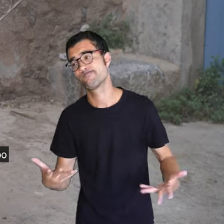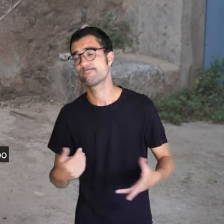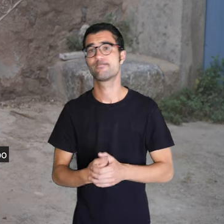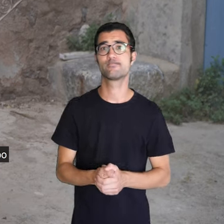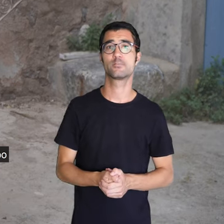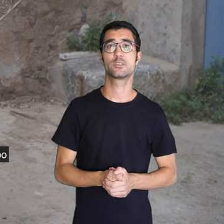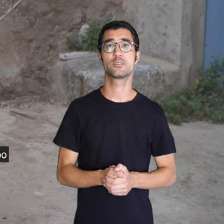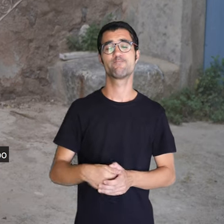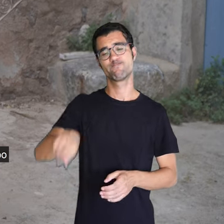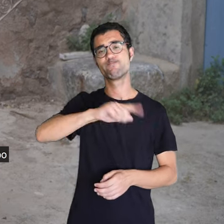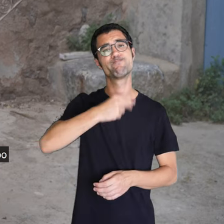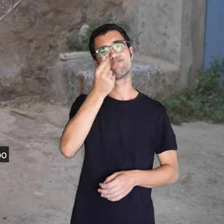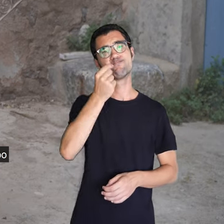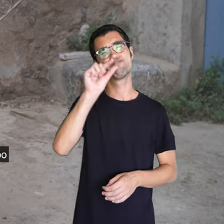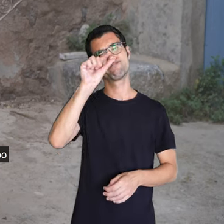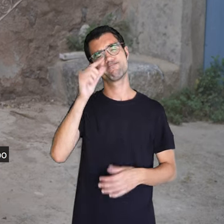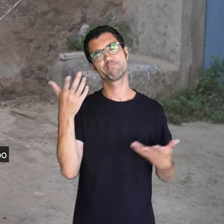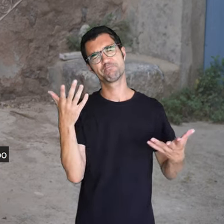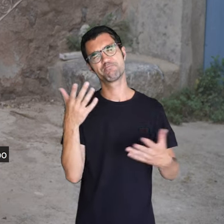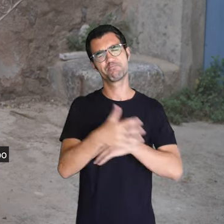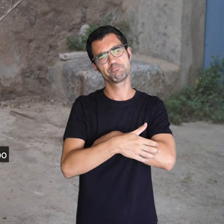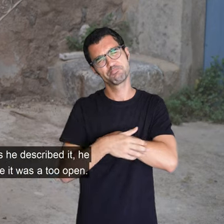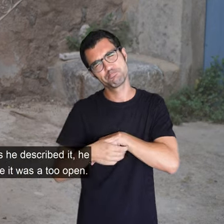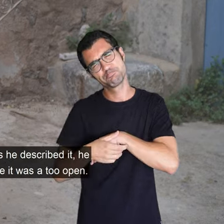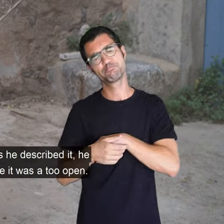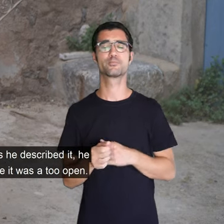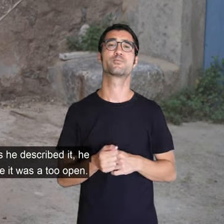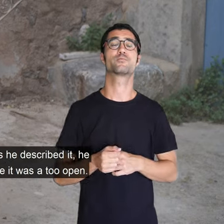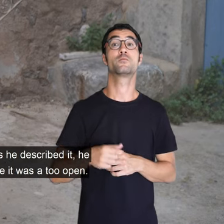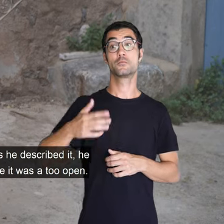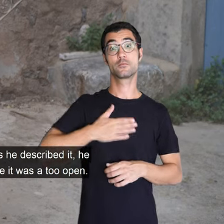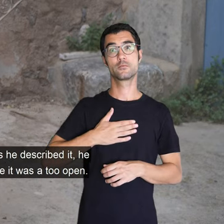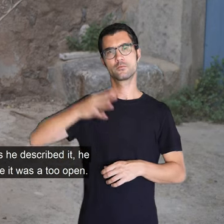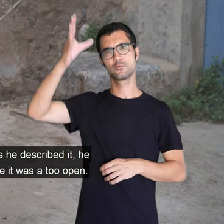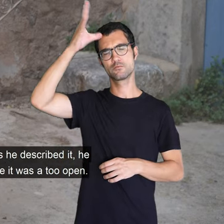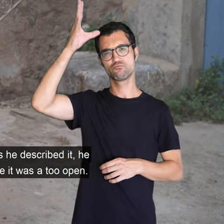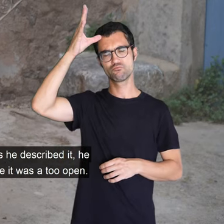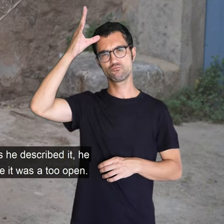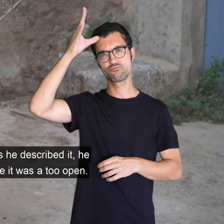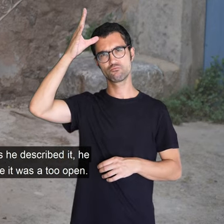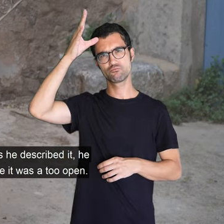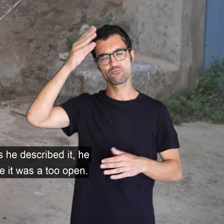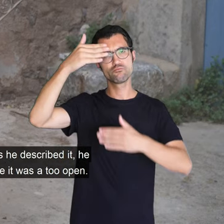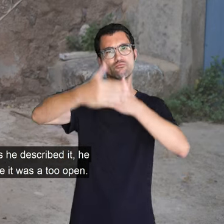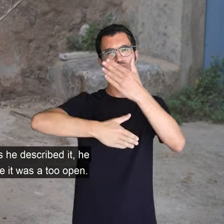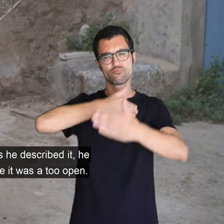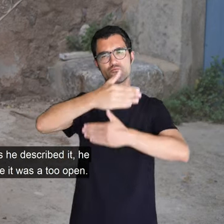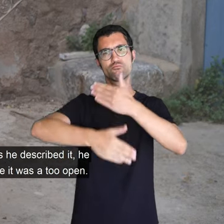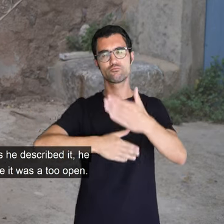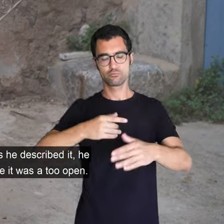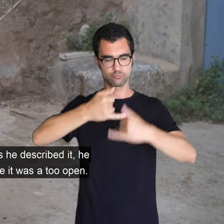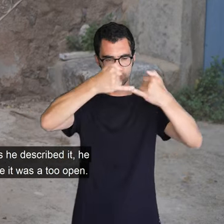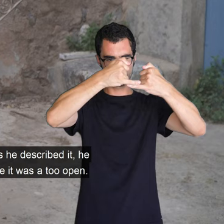havia misèria. Entès? I mon pare, doncs aquests dies, passava els temps, repassava tots els